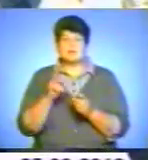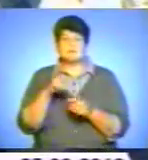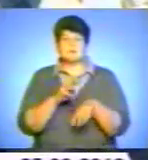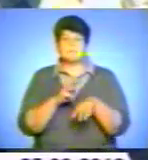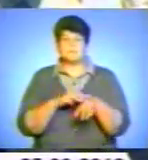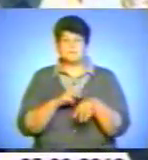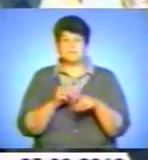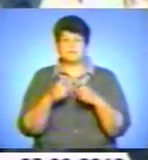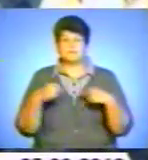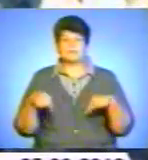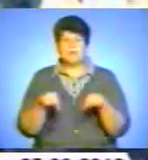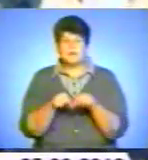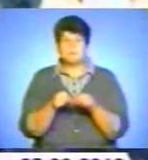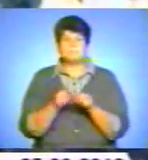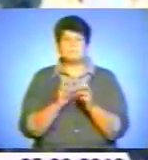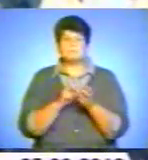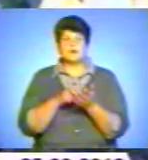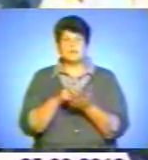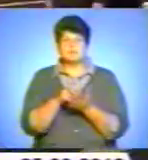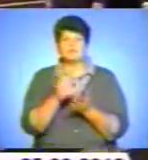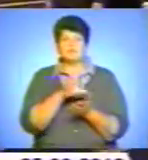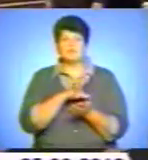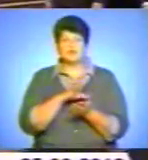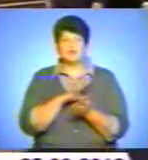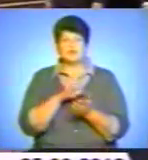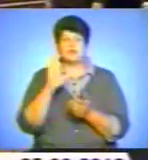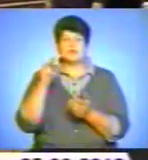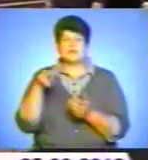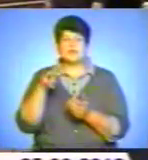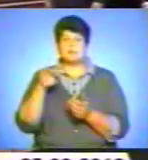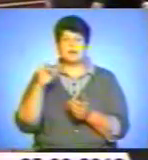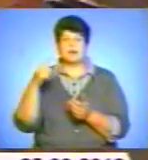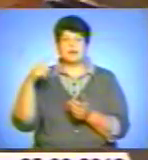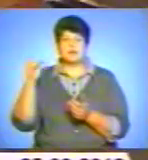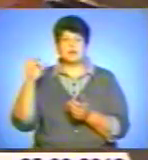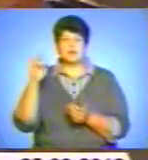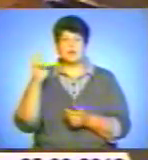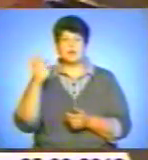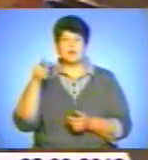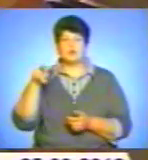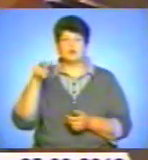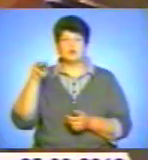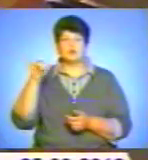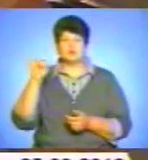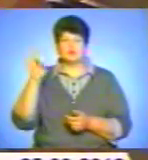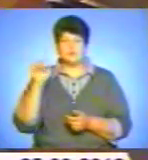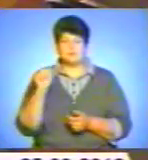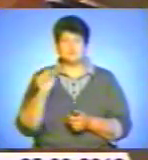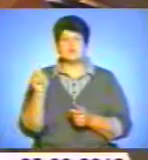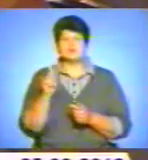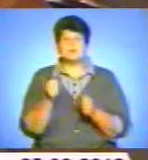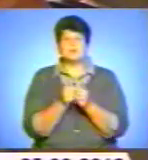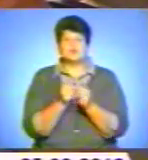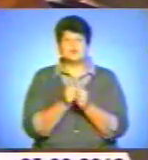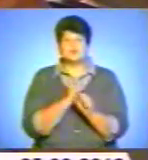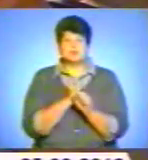Паломництво відбулося з благословення військового єпископа владики Михаїла Колтуна. По що ви в ближньому зробили, це